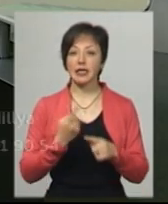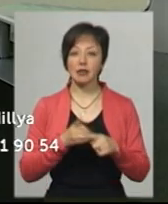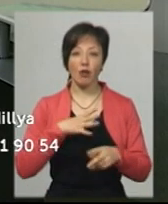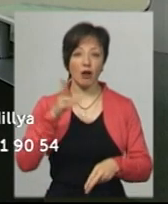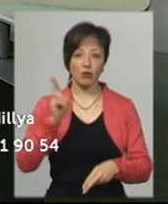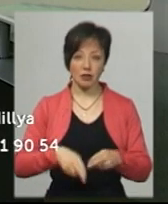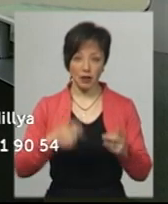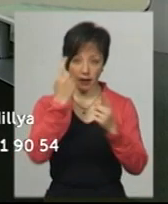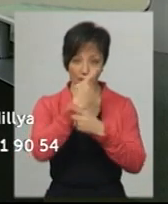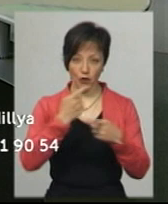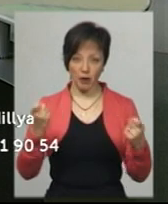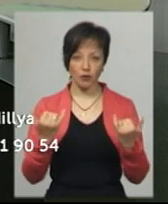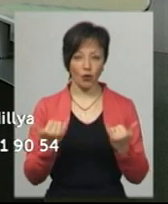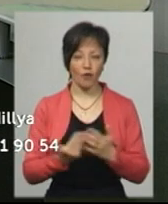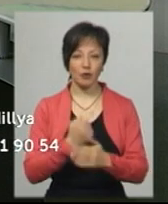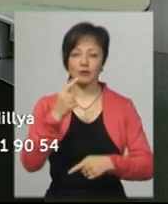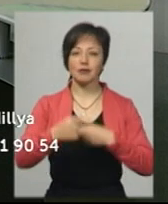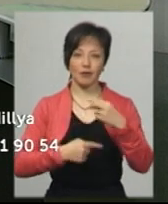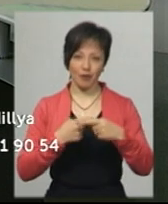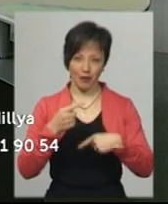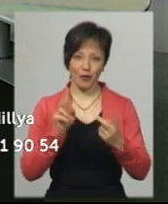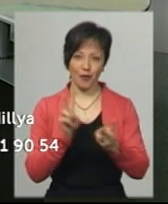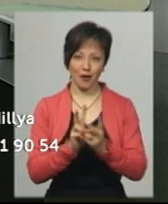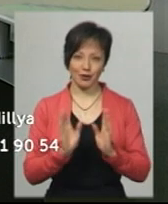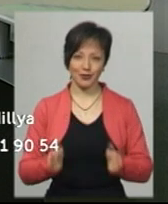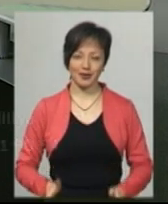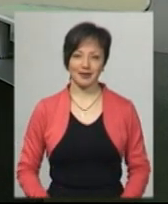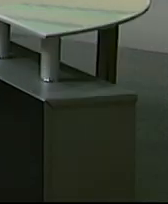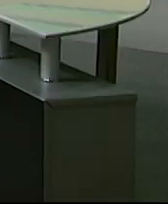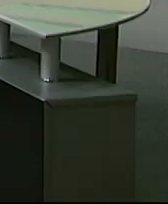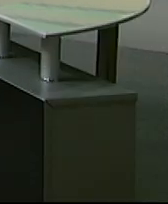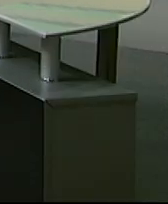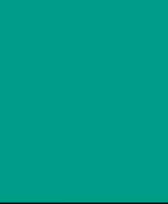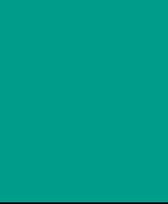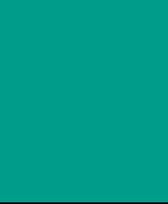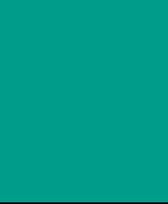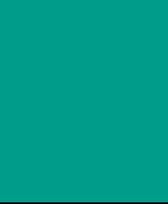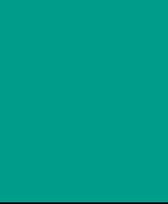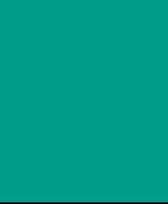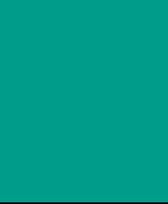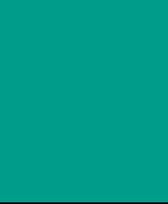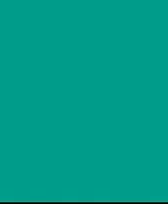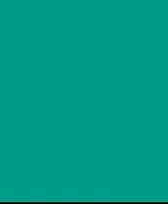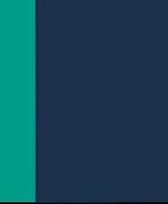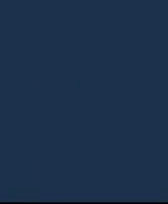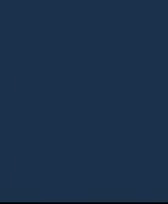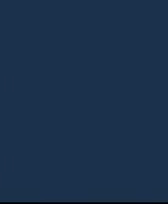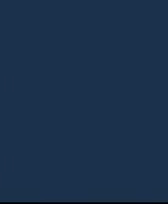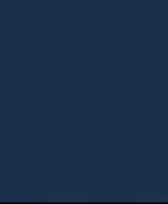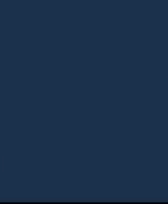остання інформація цього випуску. Побачимось о 20.30. Дякую. Дякую.